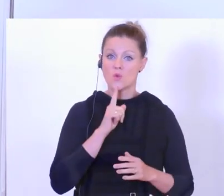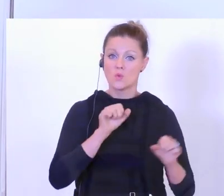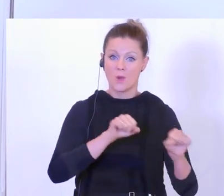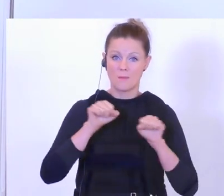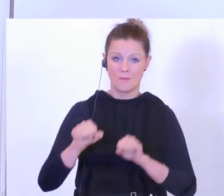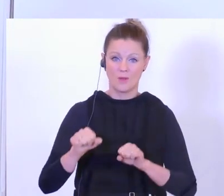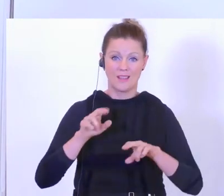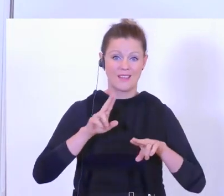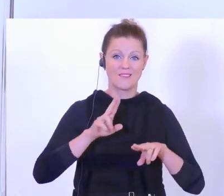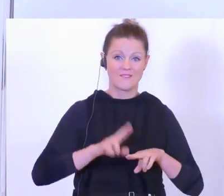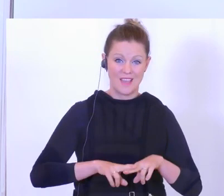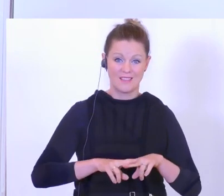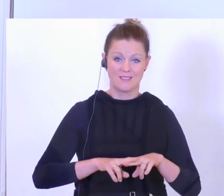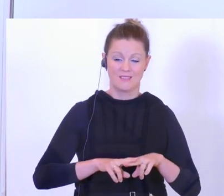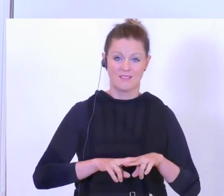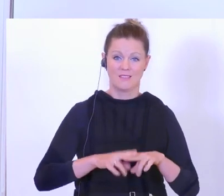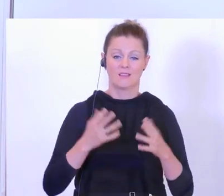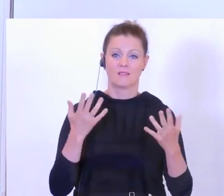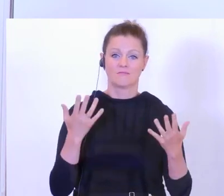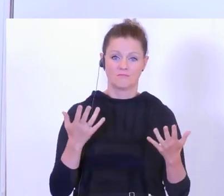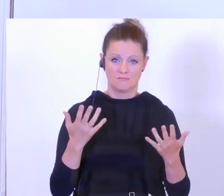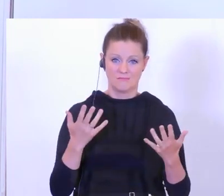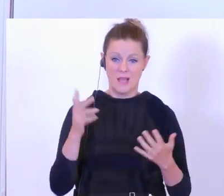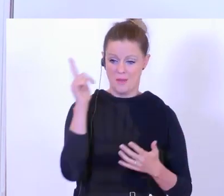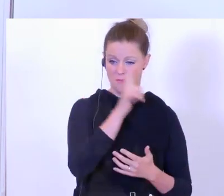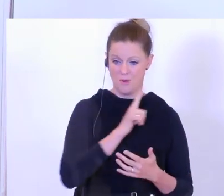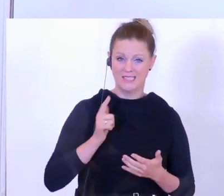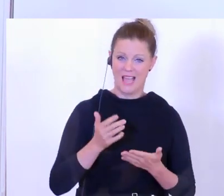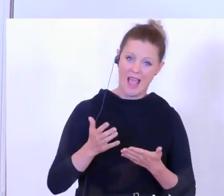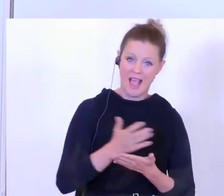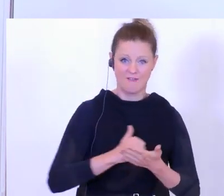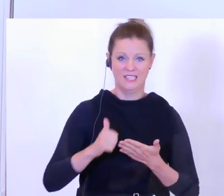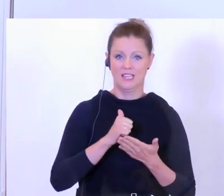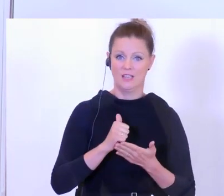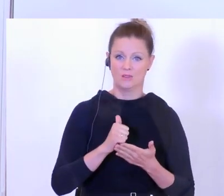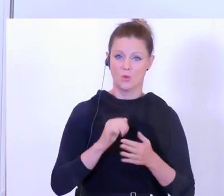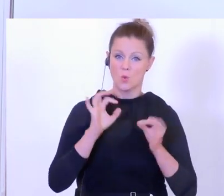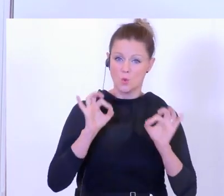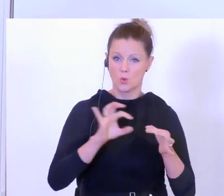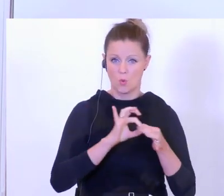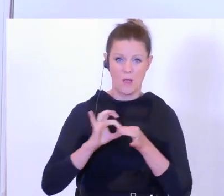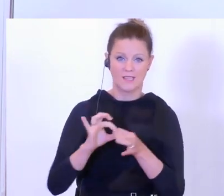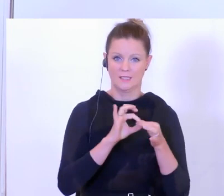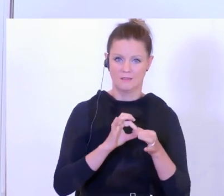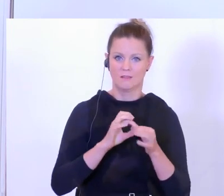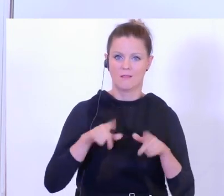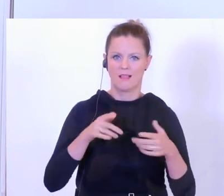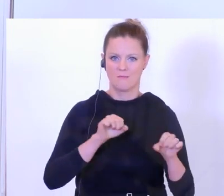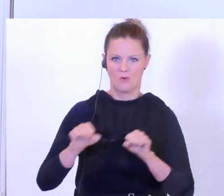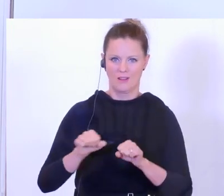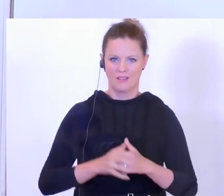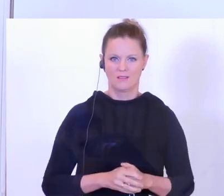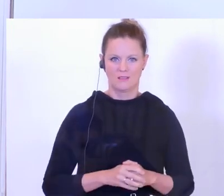es eine effiziente, gut organisierte Polizeiarbeit gibt. Wenn es Polizistinnen und